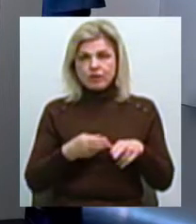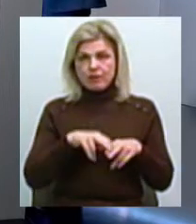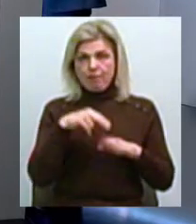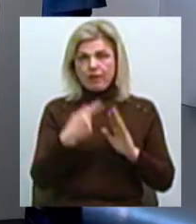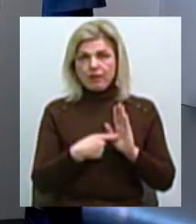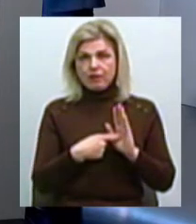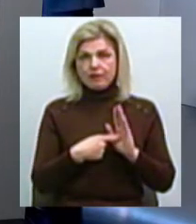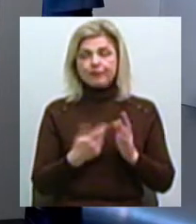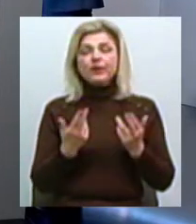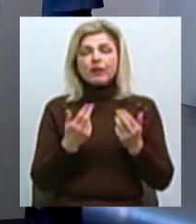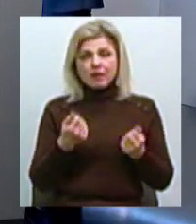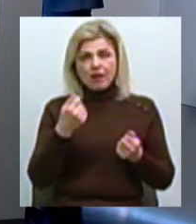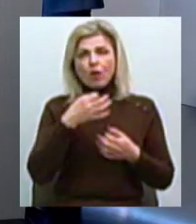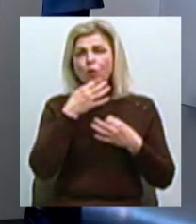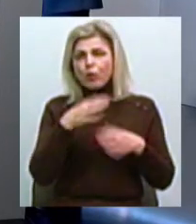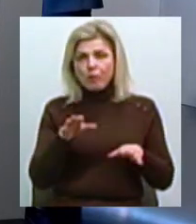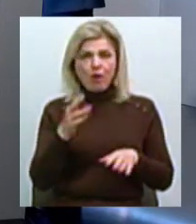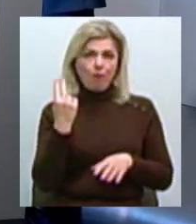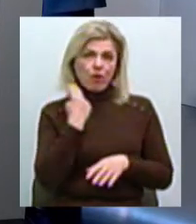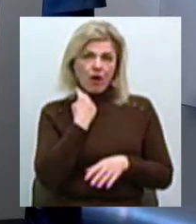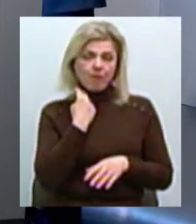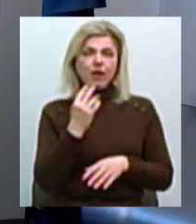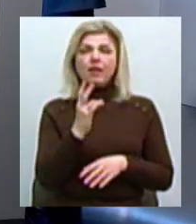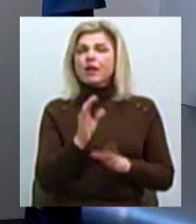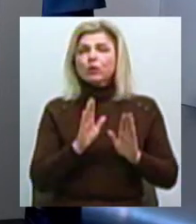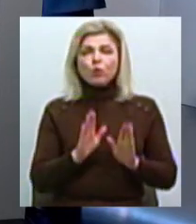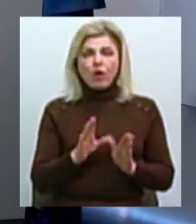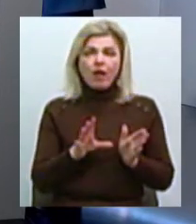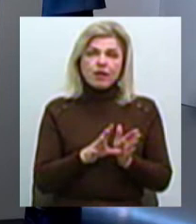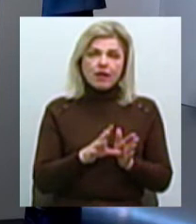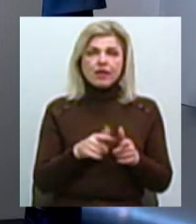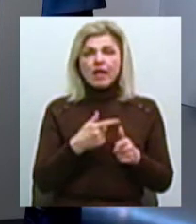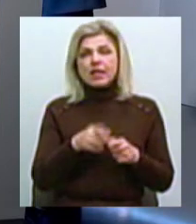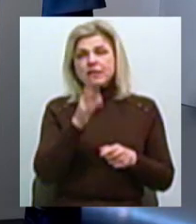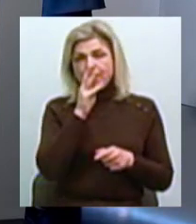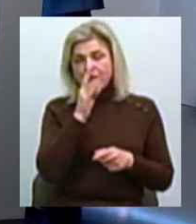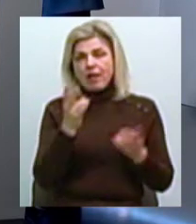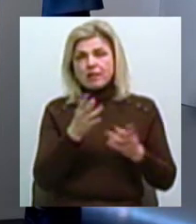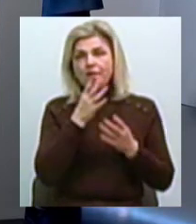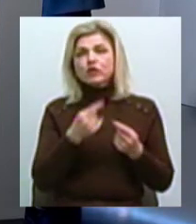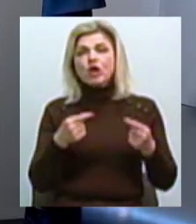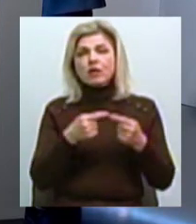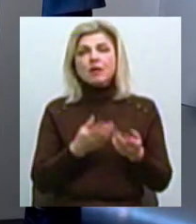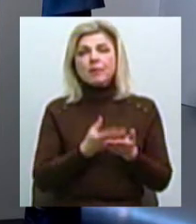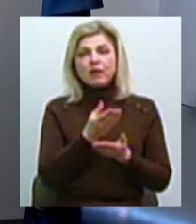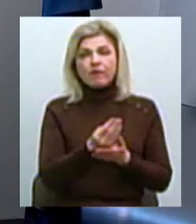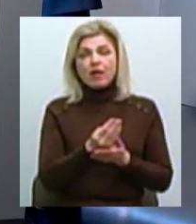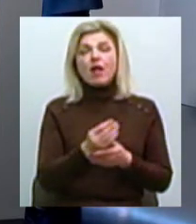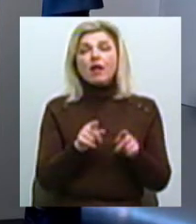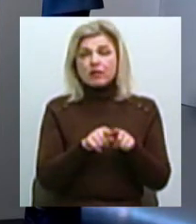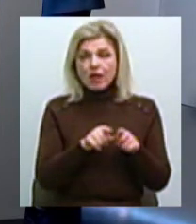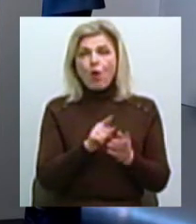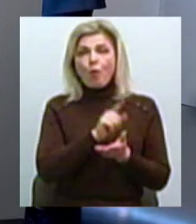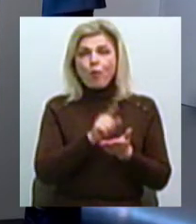звісно, за боргами будь-якими, не тільки там електричну енергію або зарплату потрібно вчасно сплачувати Але й ті обов'язки і